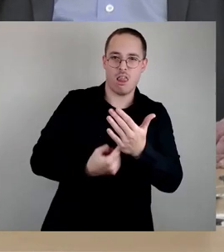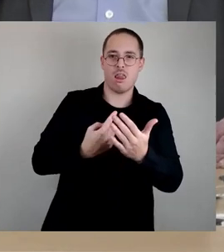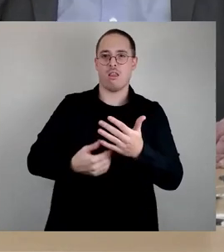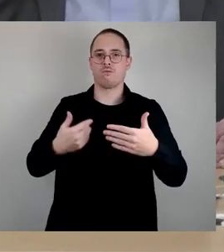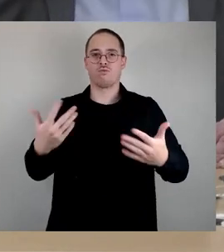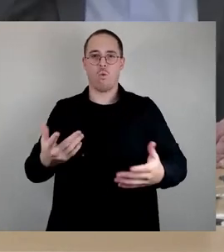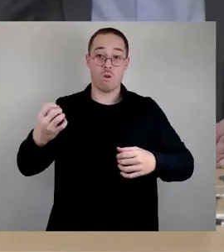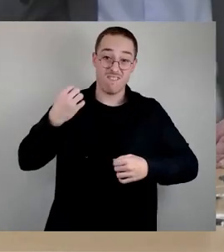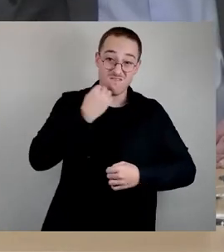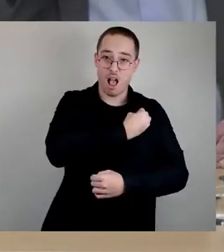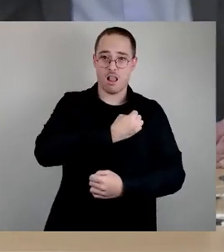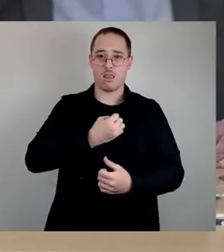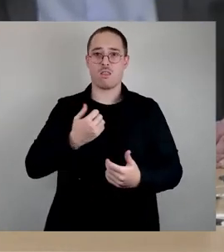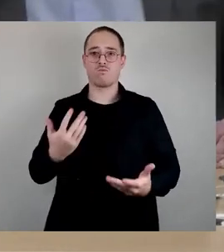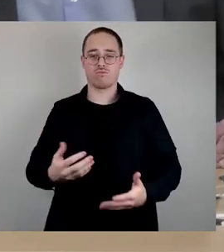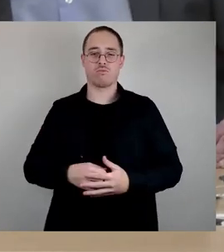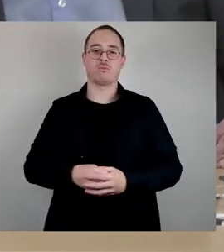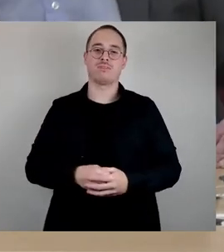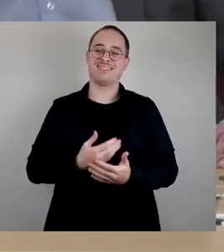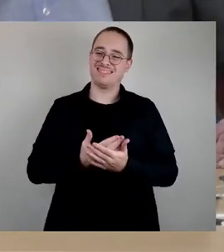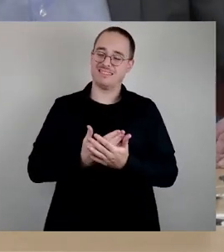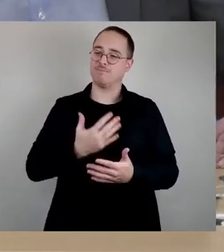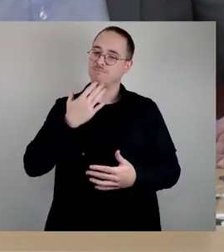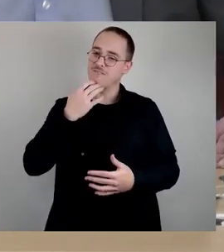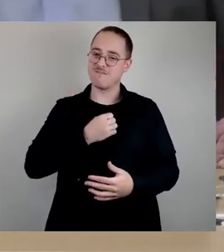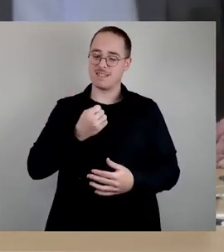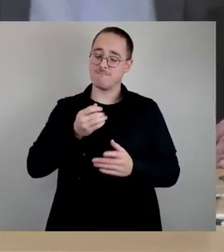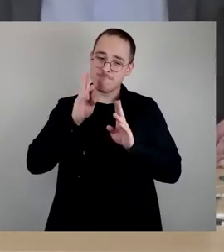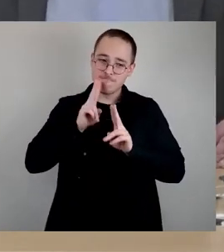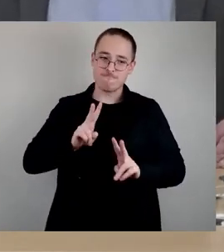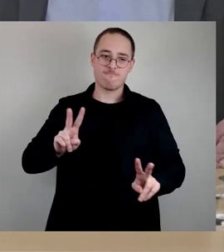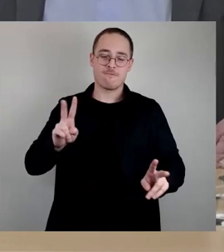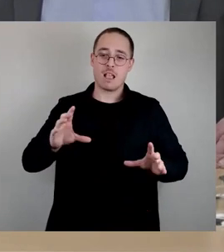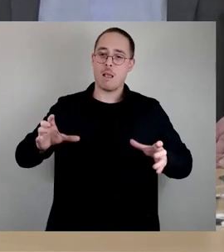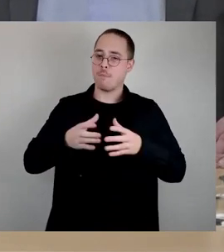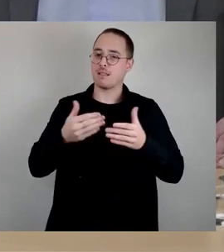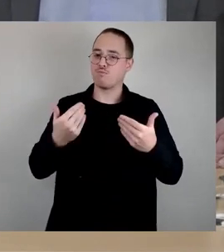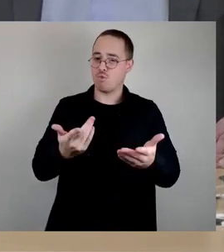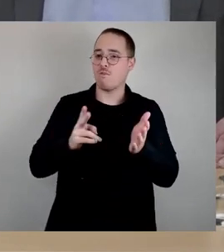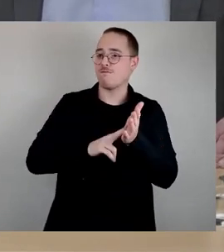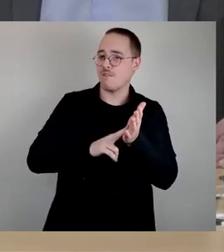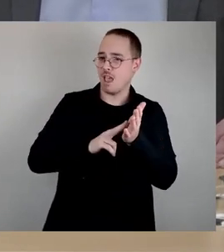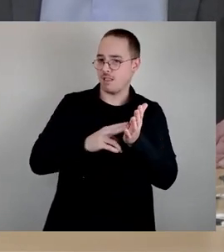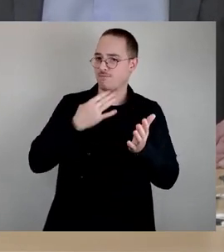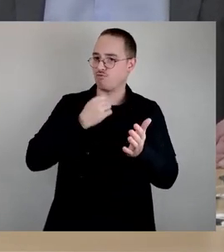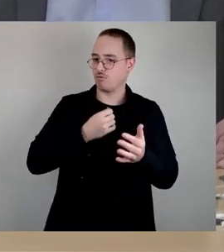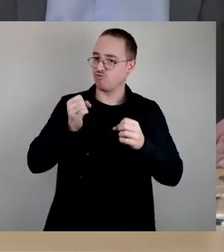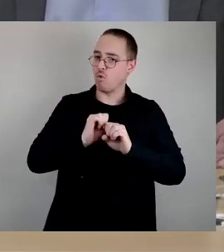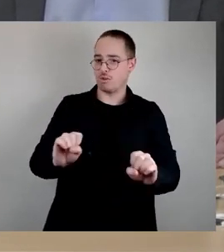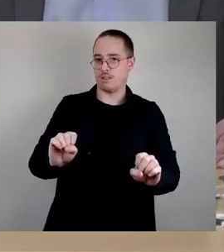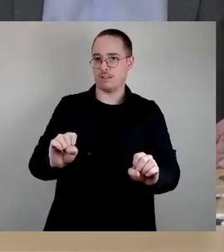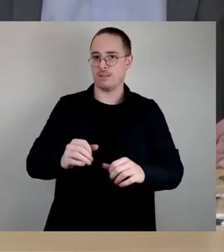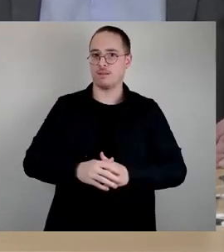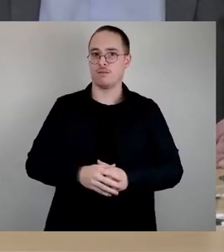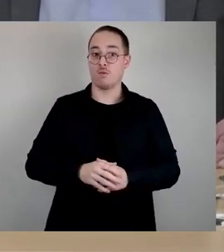bahnen, müssen wir gemeinsam wachsam sein, diese Werte aktiv schützen und diesen Tendenzen gemeinsam